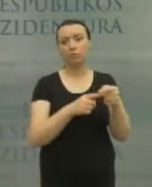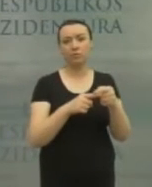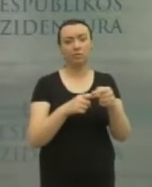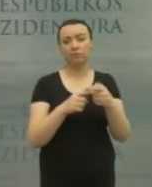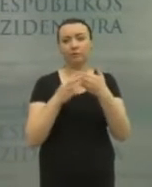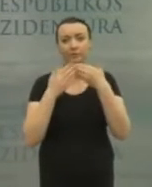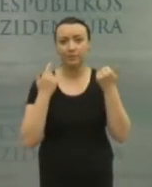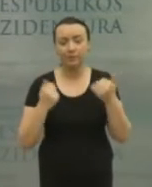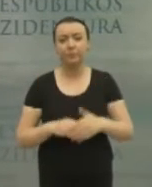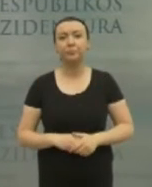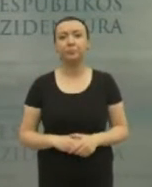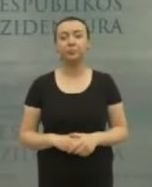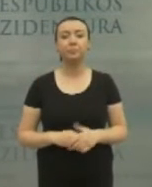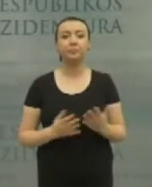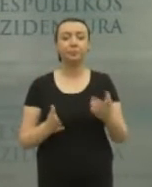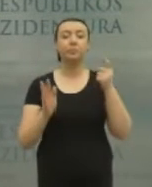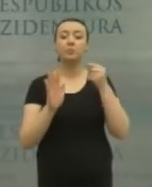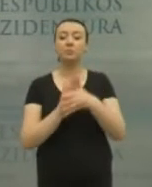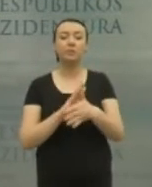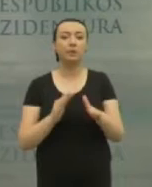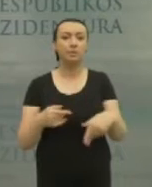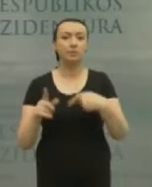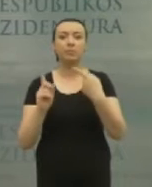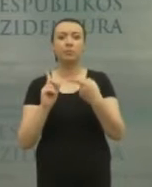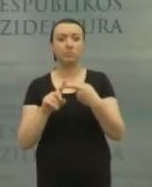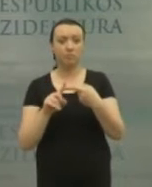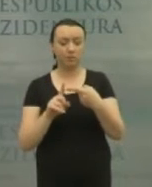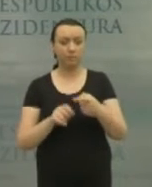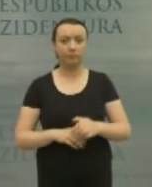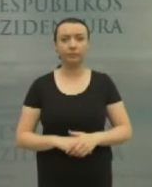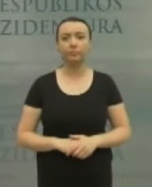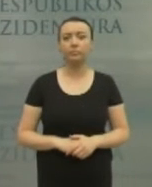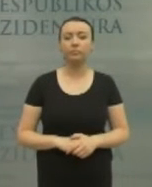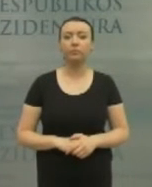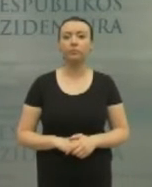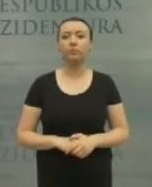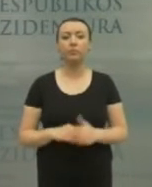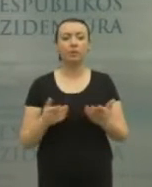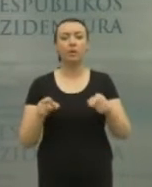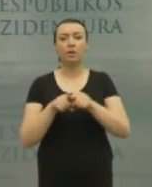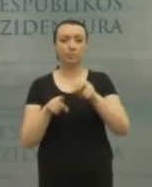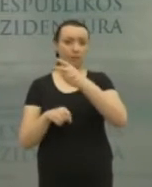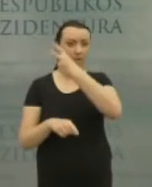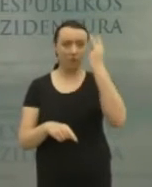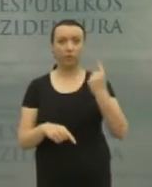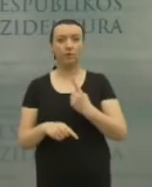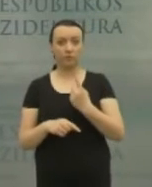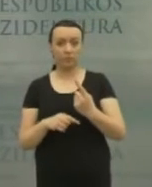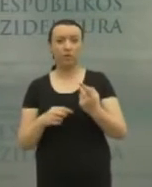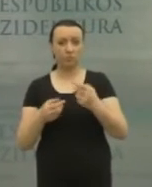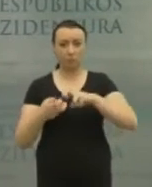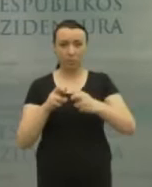pusės nėra. Vadinasi, pirmas dalykas yra tai, kad tai nėra tik Lietuvos Respublikos